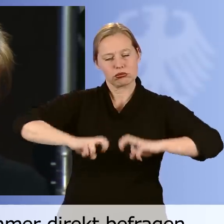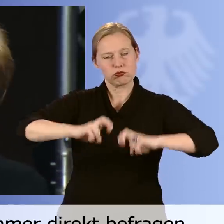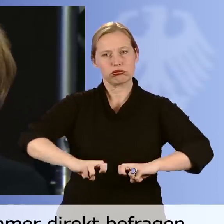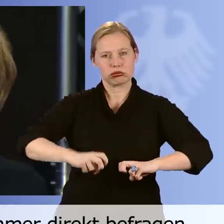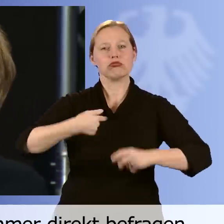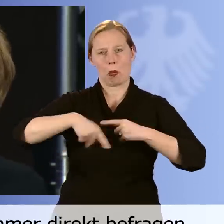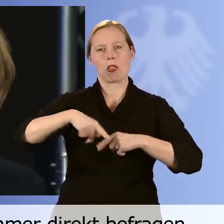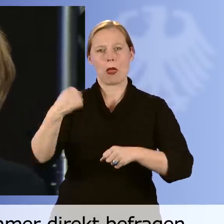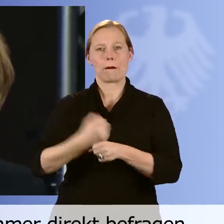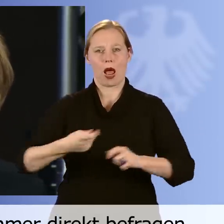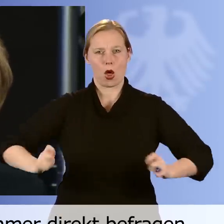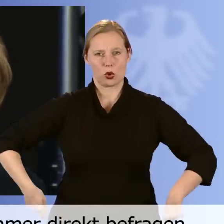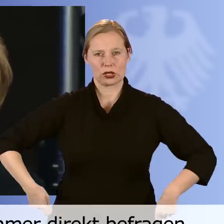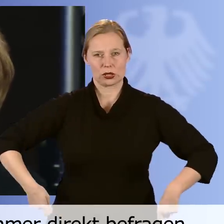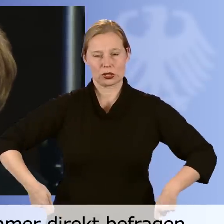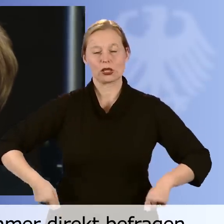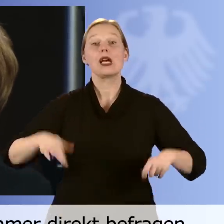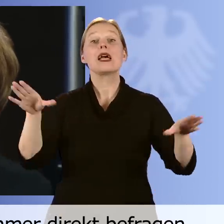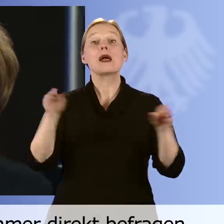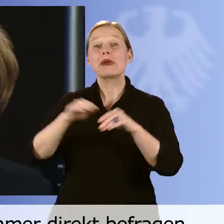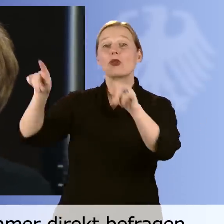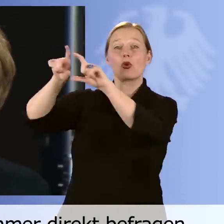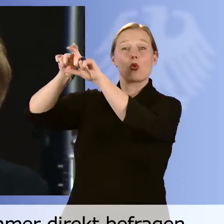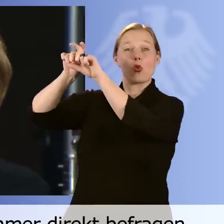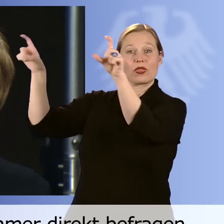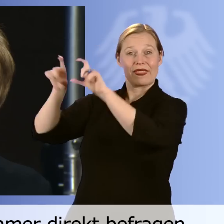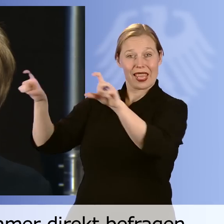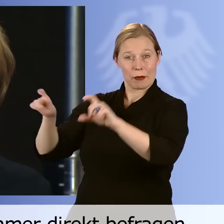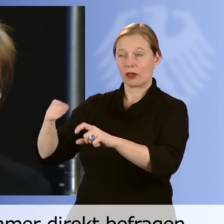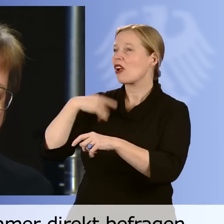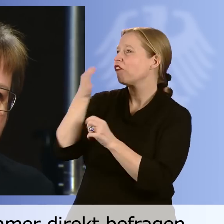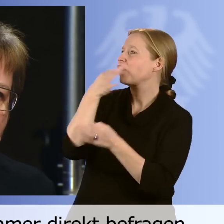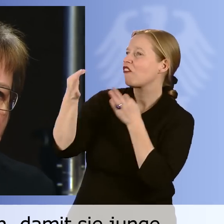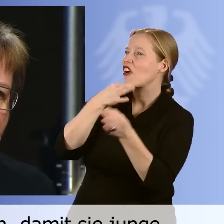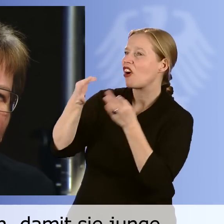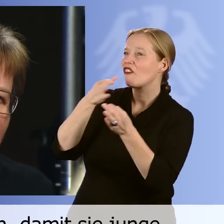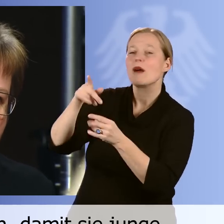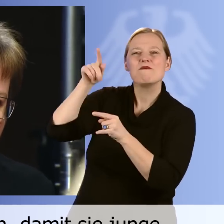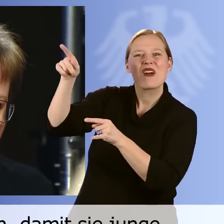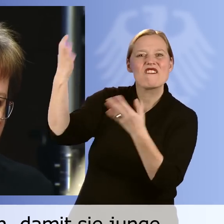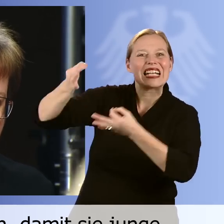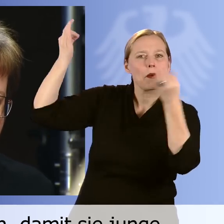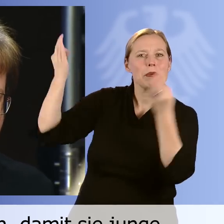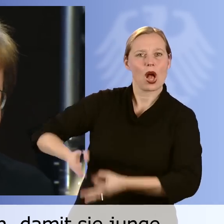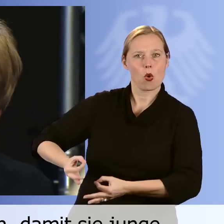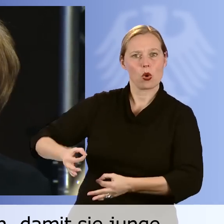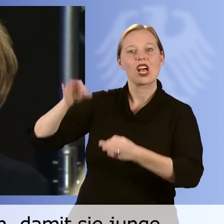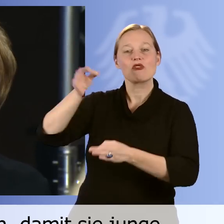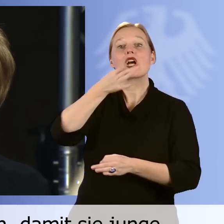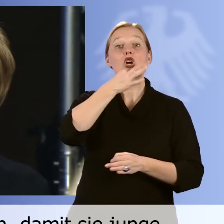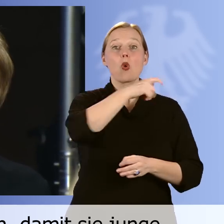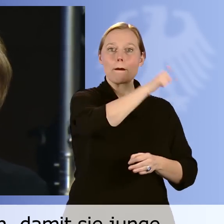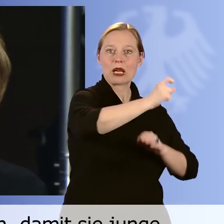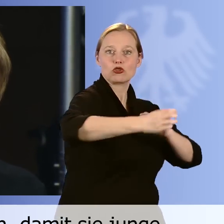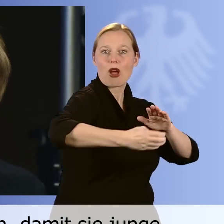eine Studie mit den Unternehmern selber, wo wir die Unternehmer fragen, was braucht ihr, damit ihr junge